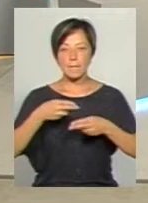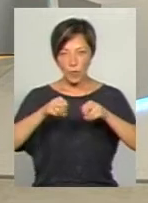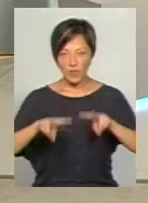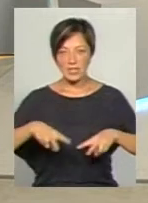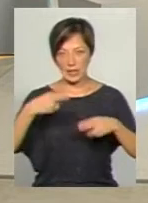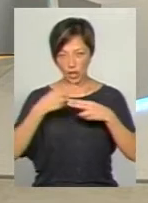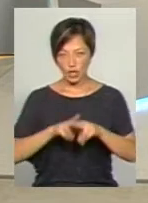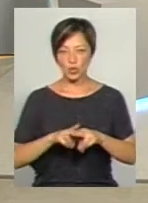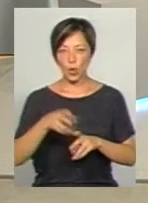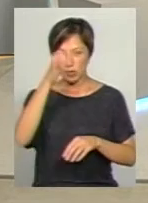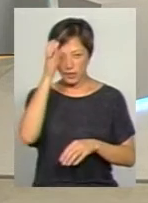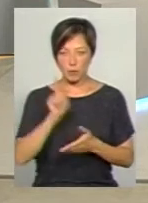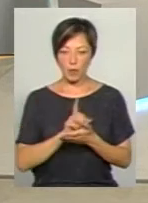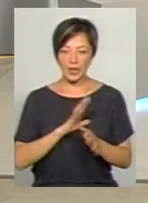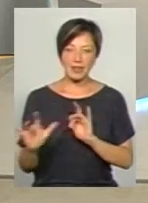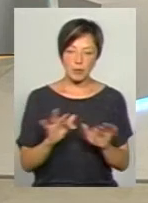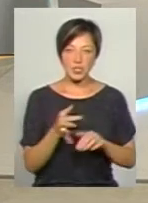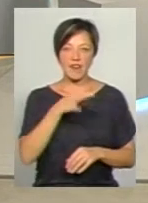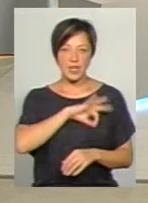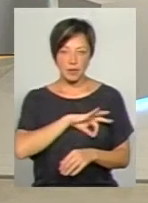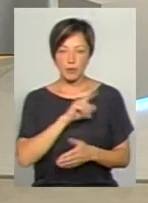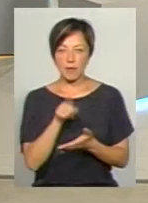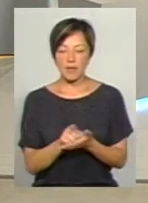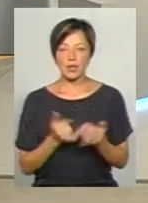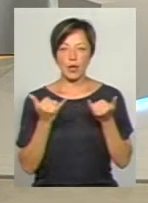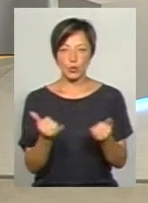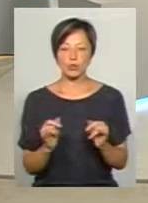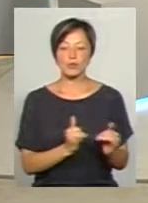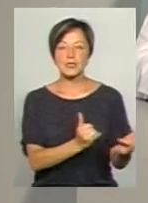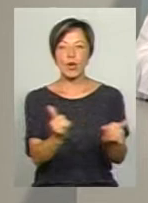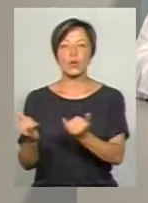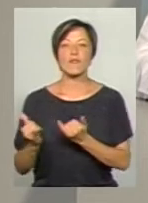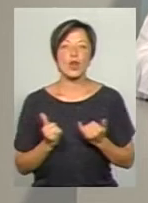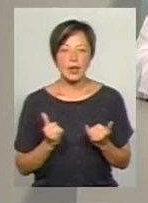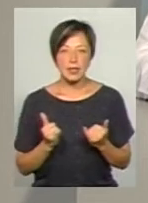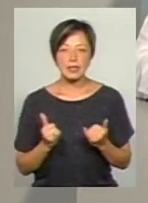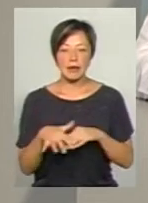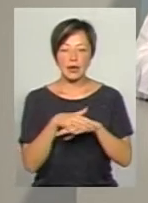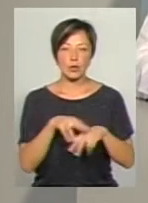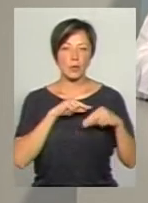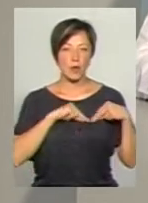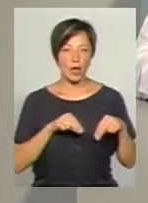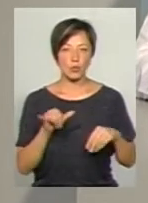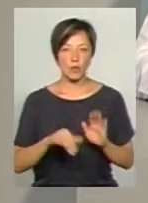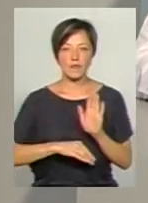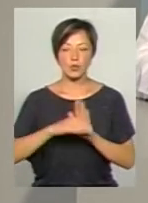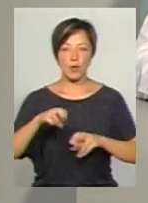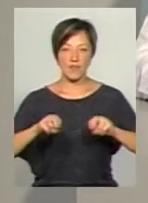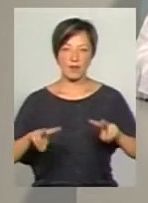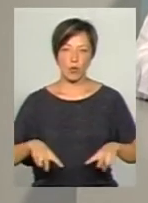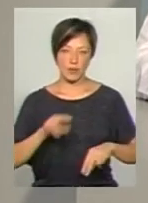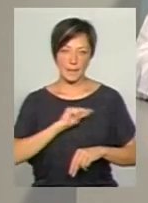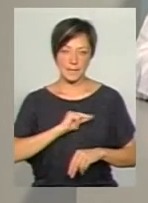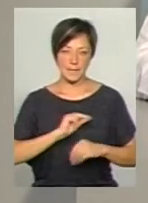бути динамічна, яка має бути ефективна, яка має бути покликаною для того, щоб задовольнити ринок праці у висококваліфікованих